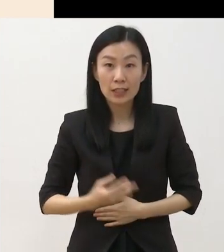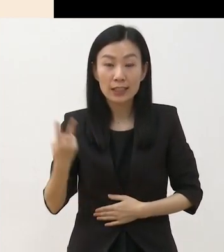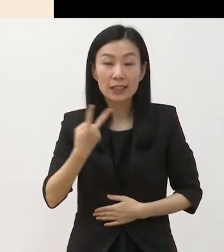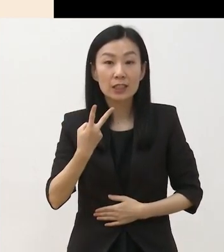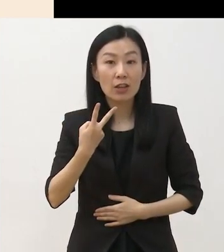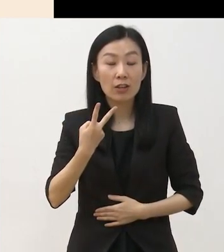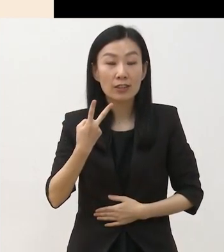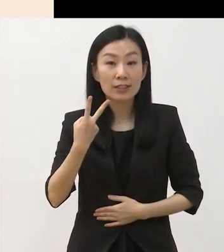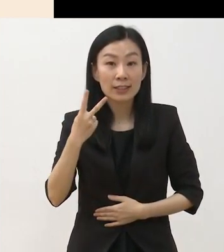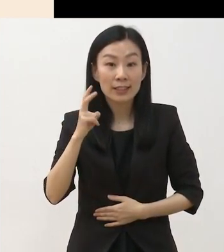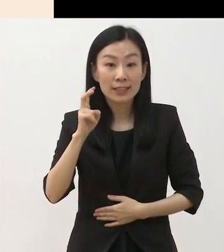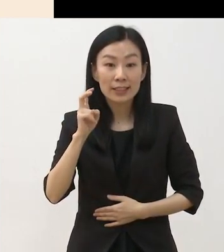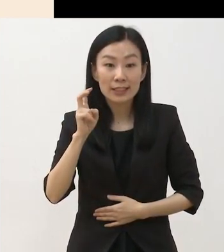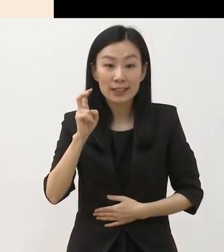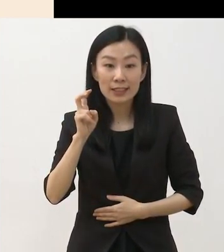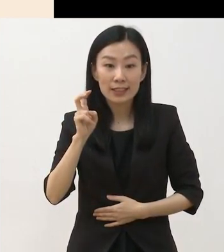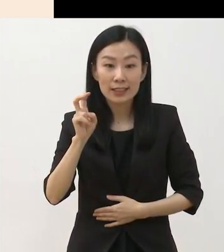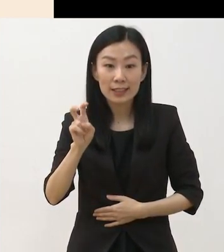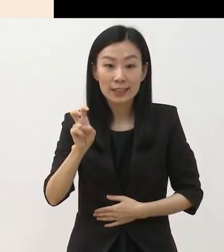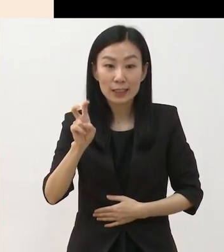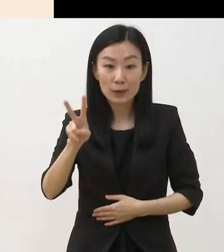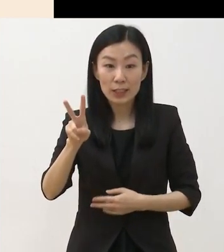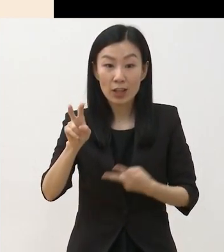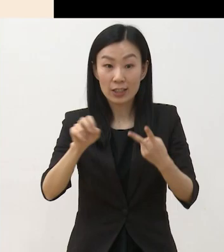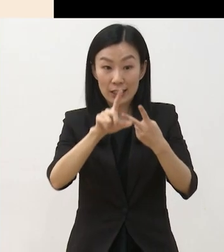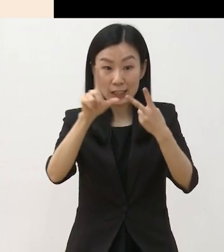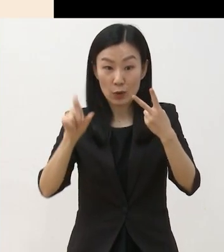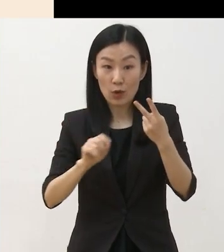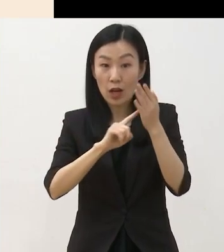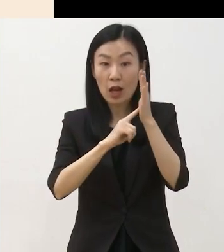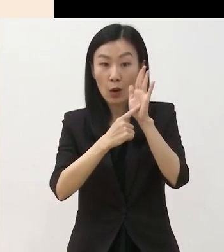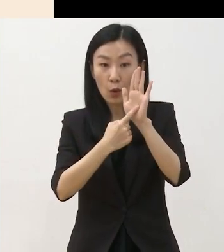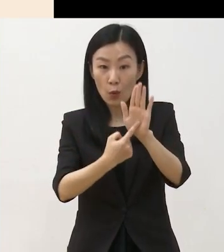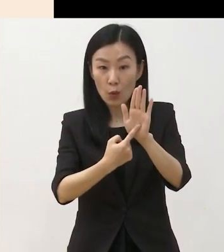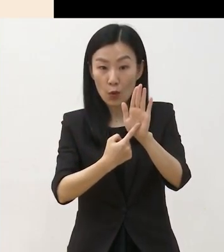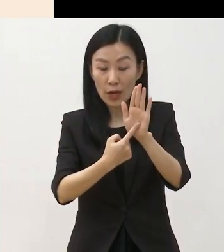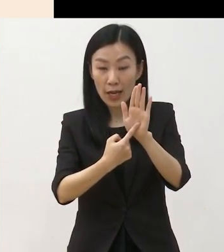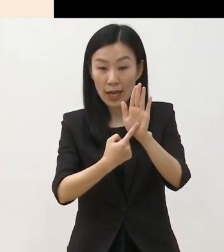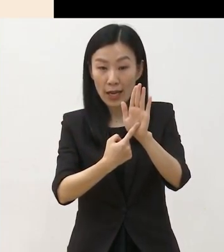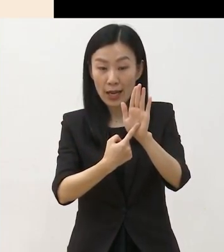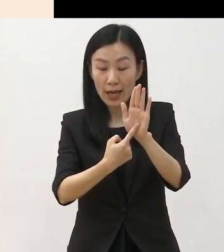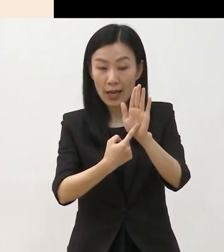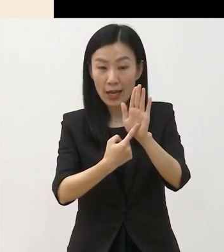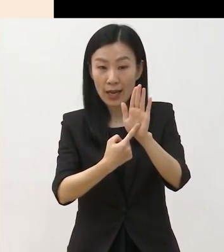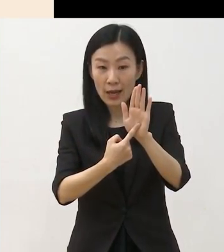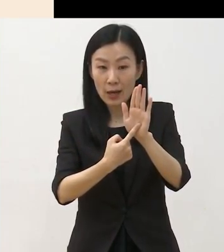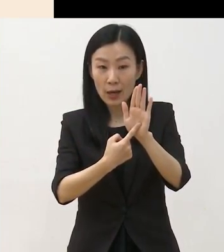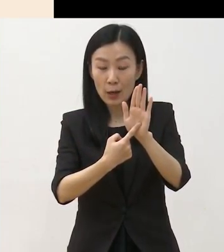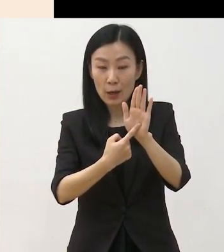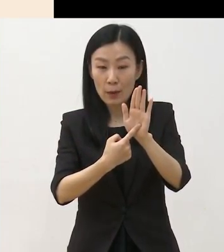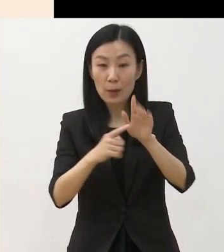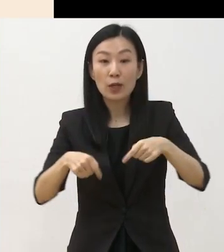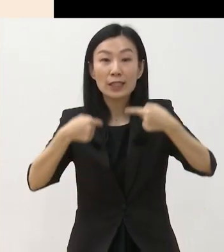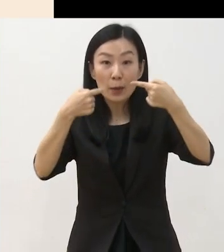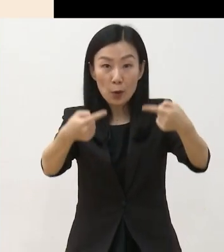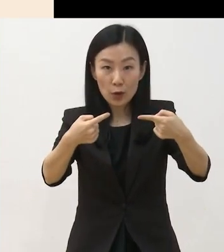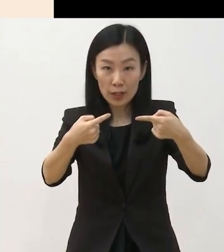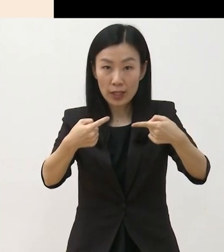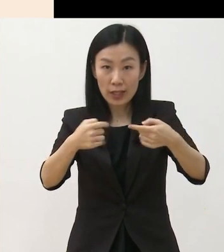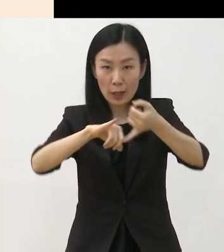2월에 진행 예정인 공개 발표에 참여하여야 하는 의무 사항이 있습니다